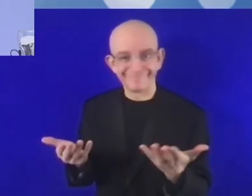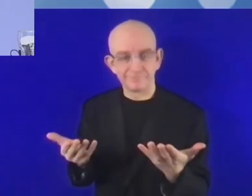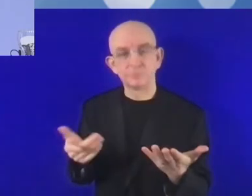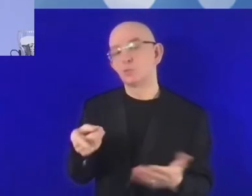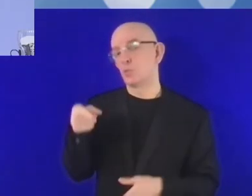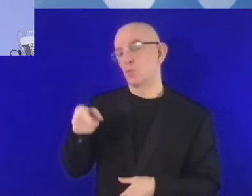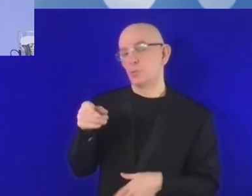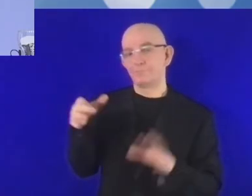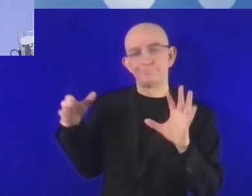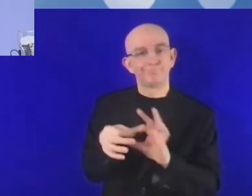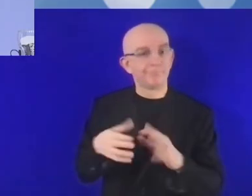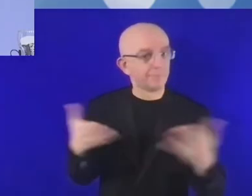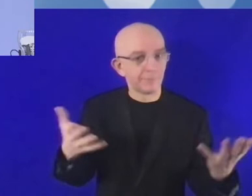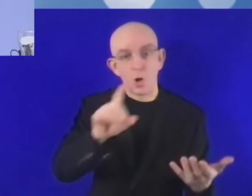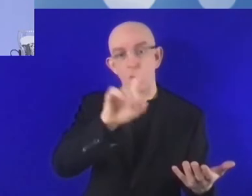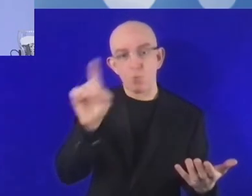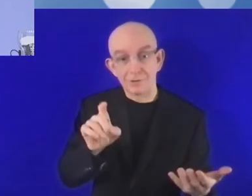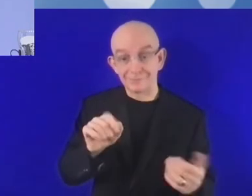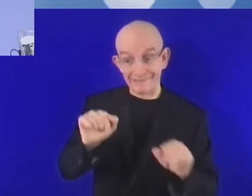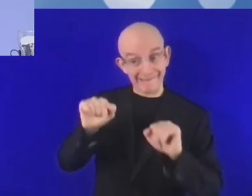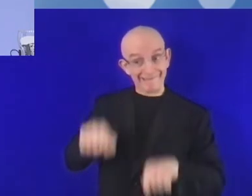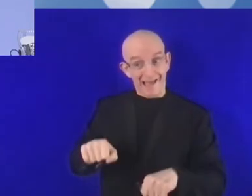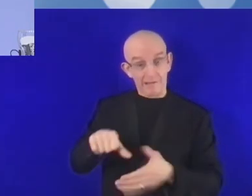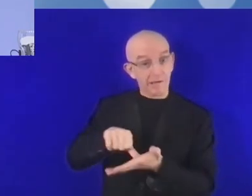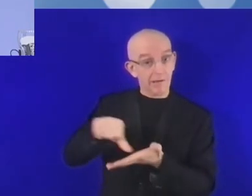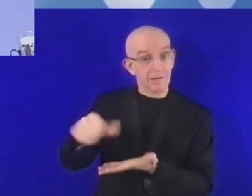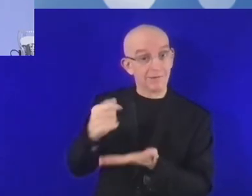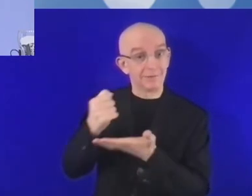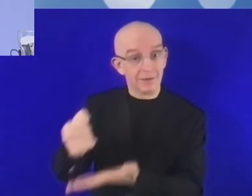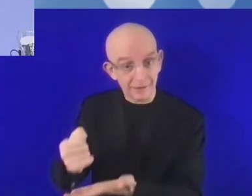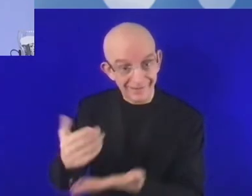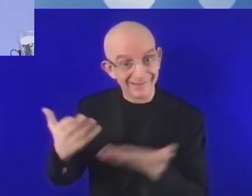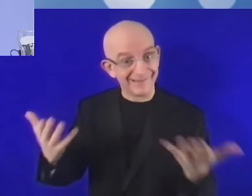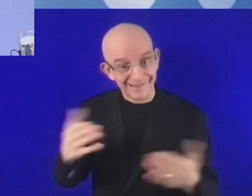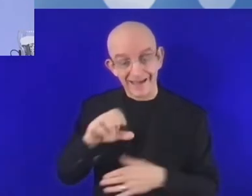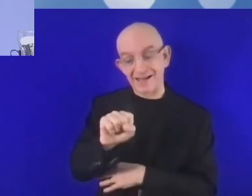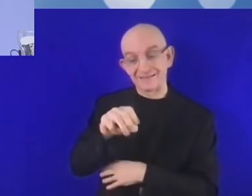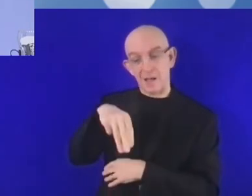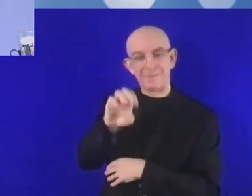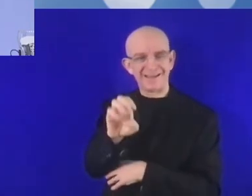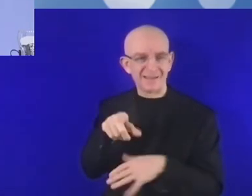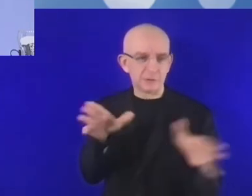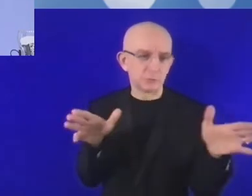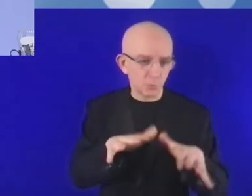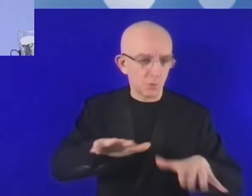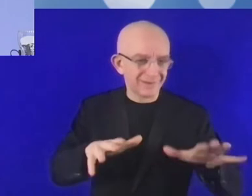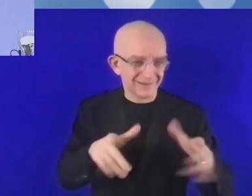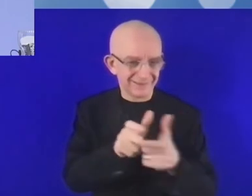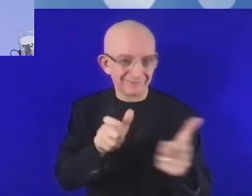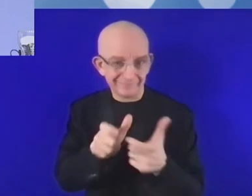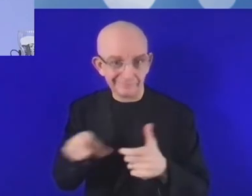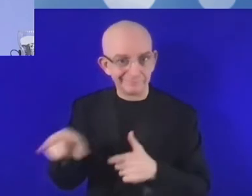małe i średnie przedsiębiorstwa mogą sobie pozwolić na poniesienie kosztów inwestycji w cyfrowe technologie.